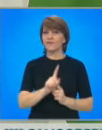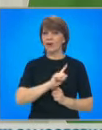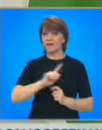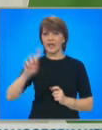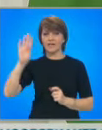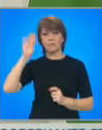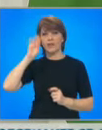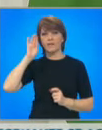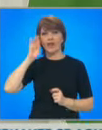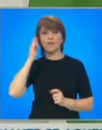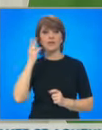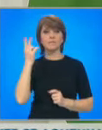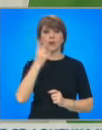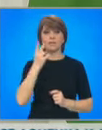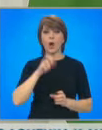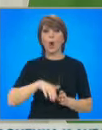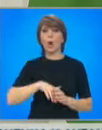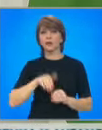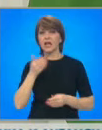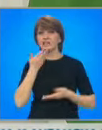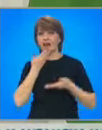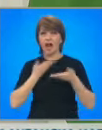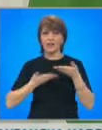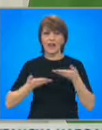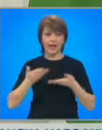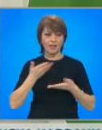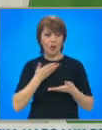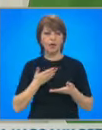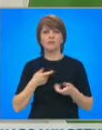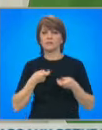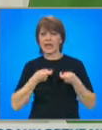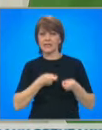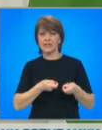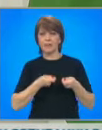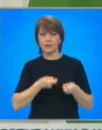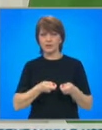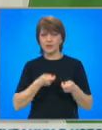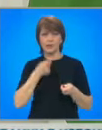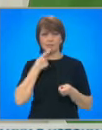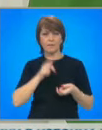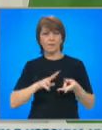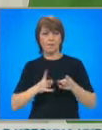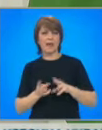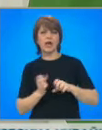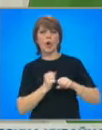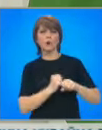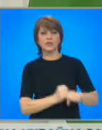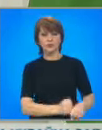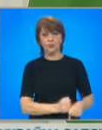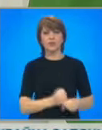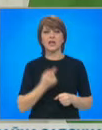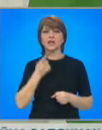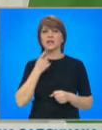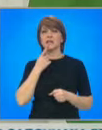минските споразумения. Категорично отказва пряк диалог с Донецки и Луганск. Саботира договорностите за промени в Конституцията, за особеният